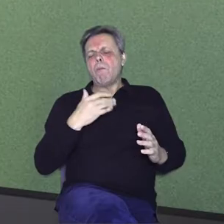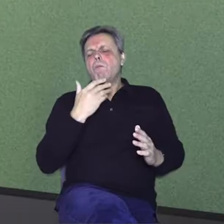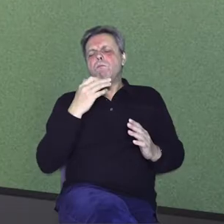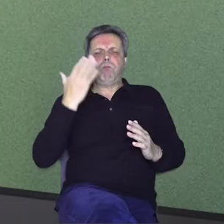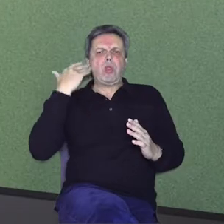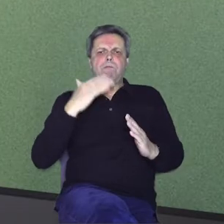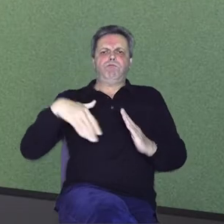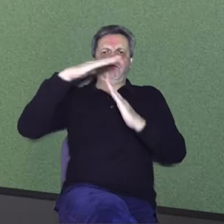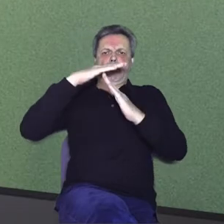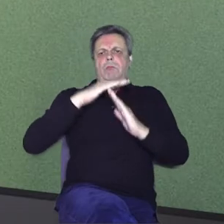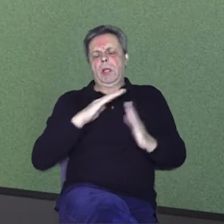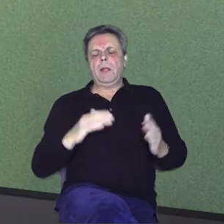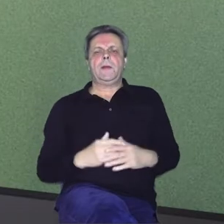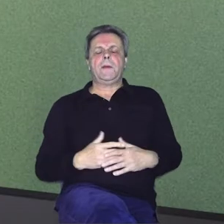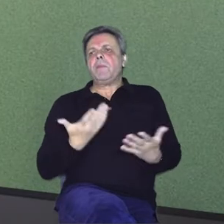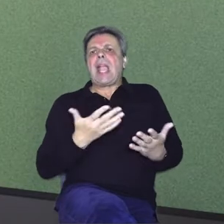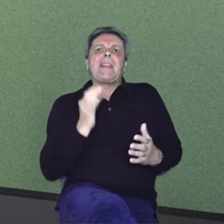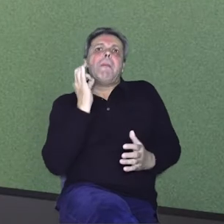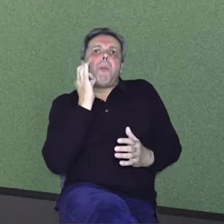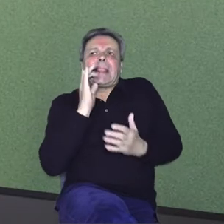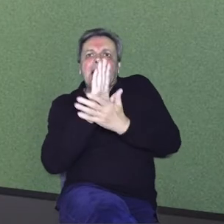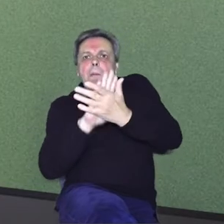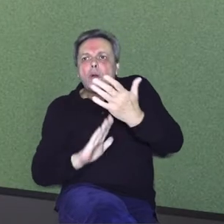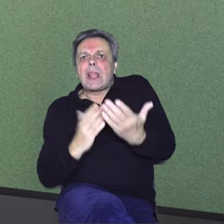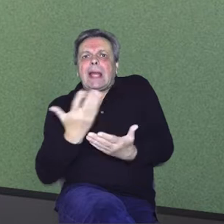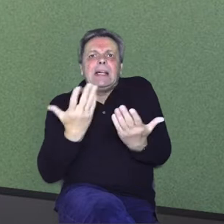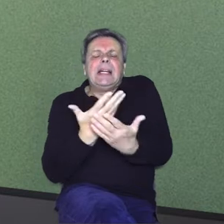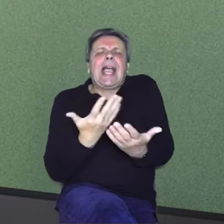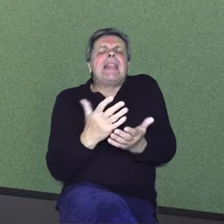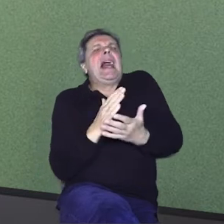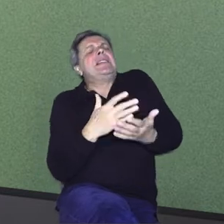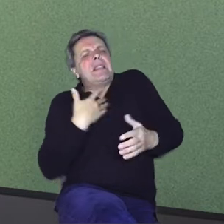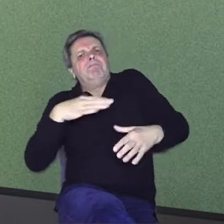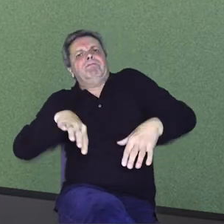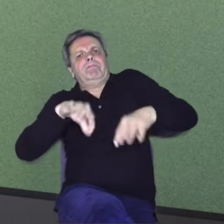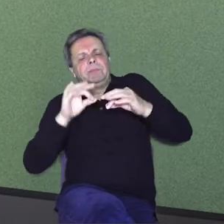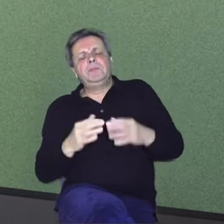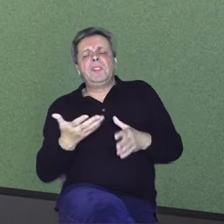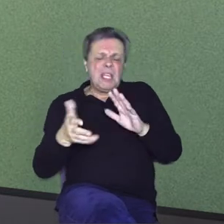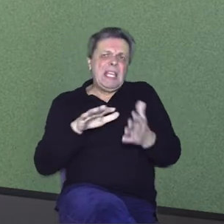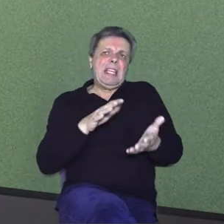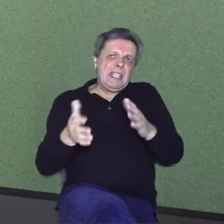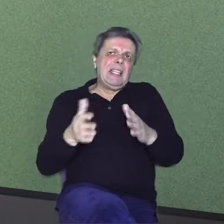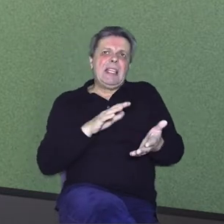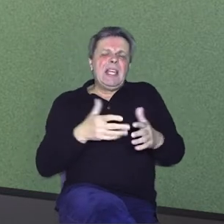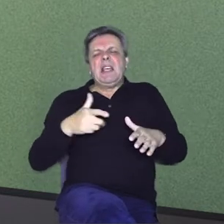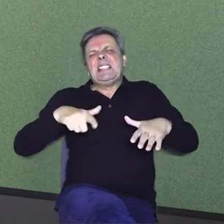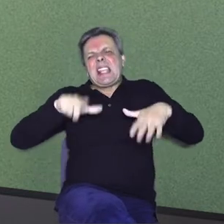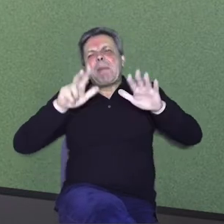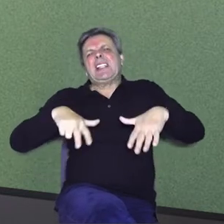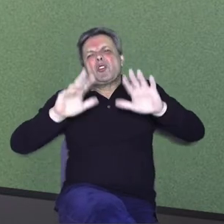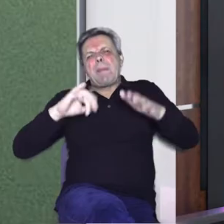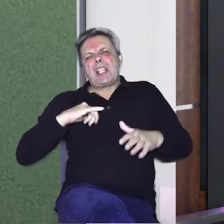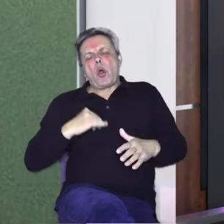Kad si, recimo, negdje u pubertetu, početak adolescencije, otkrio tu svoju ljepotu? tako je, sve 17